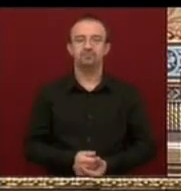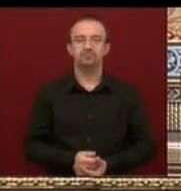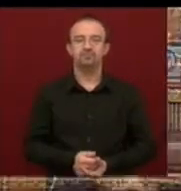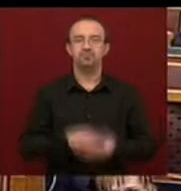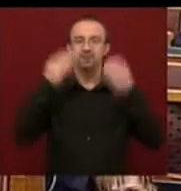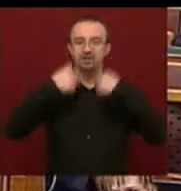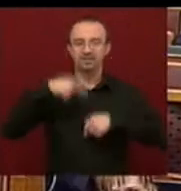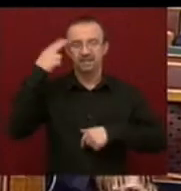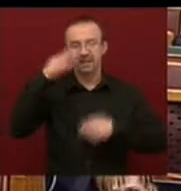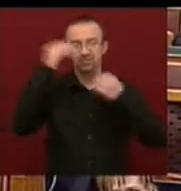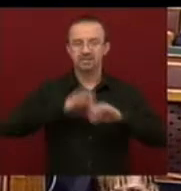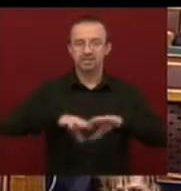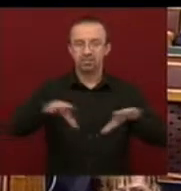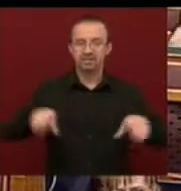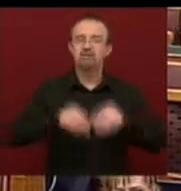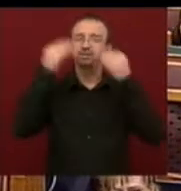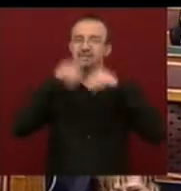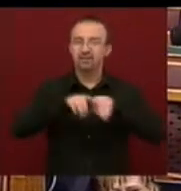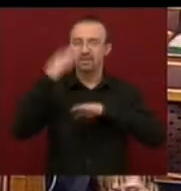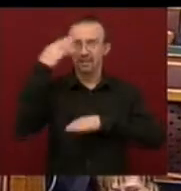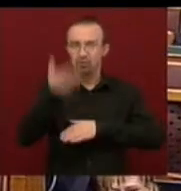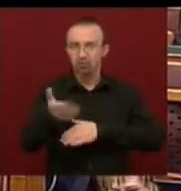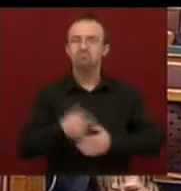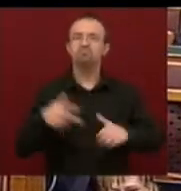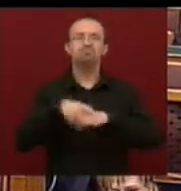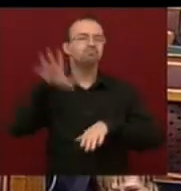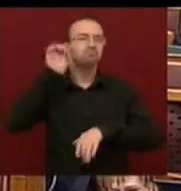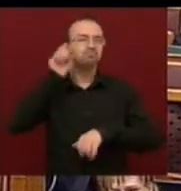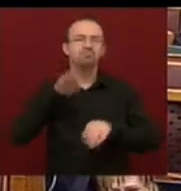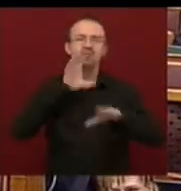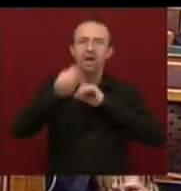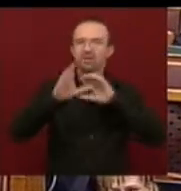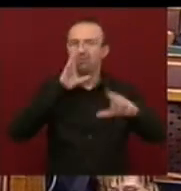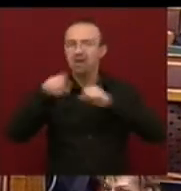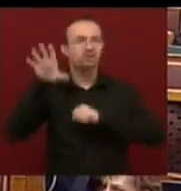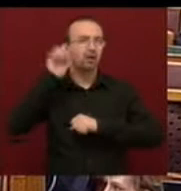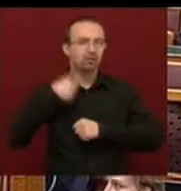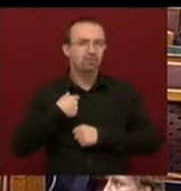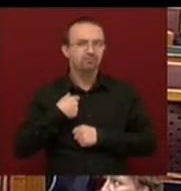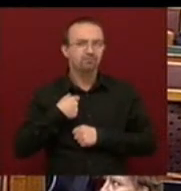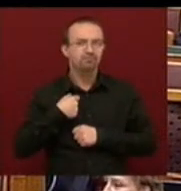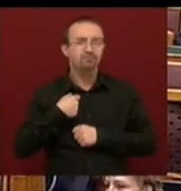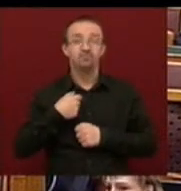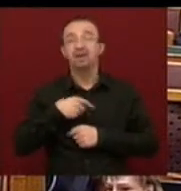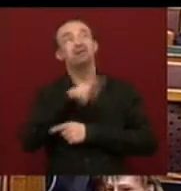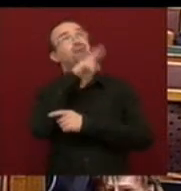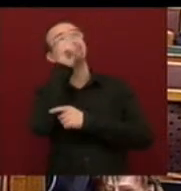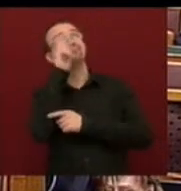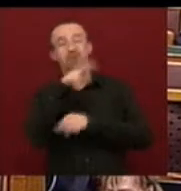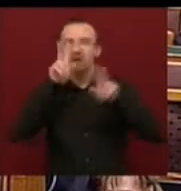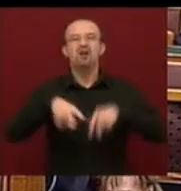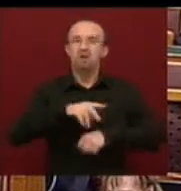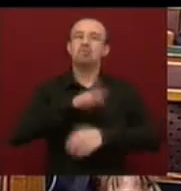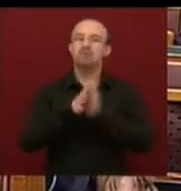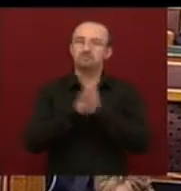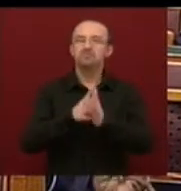Tisztelt elnök úr, tisztelt országgyűlés, tisztelt miniszter úr. Miközben hallgattam a miniszter úr válaszait. Én is kutattam a plafont, és nagyon örülök neki, hogy tényleg erősek